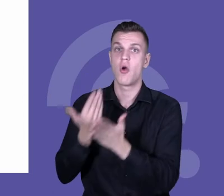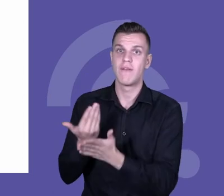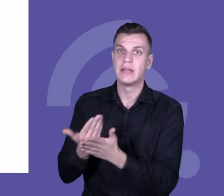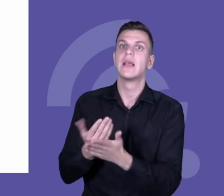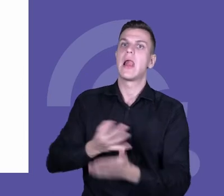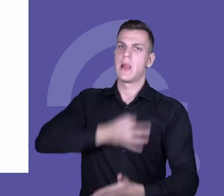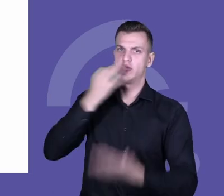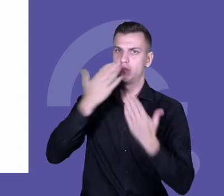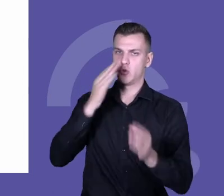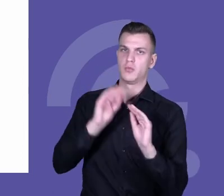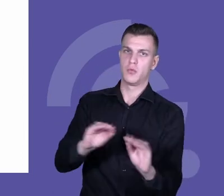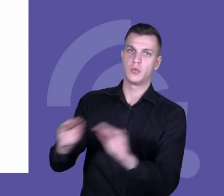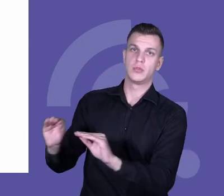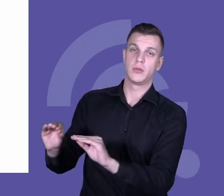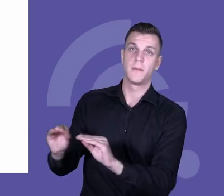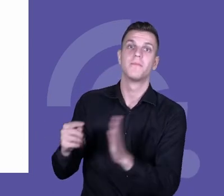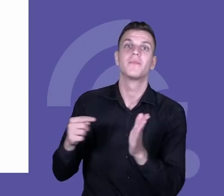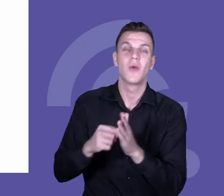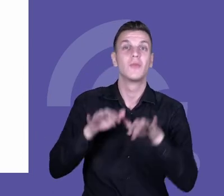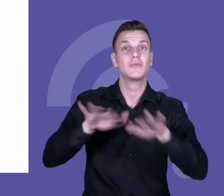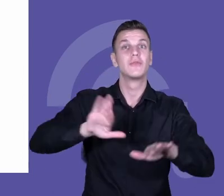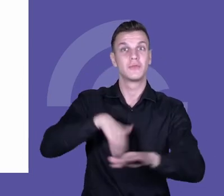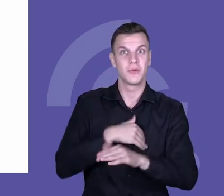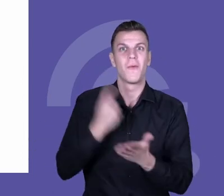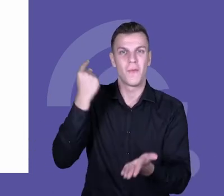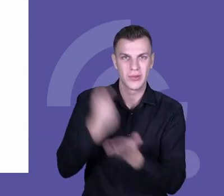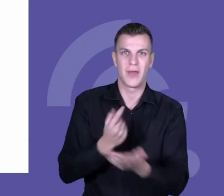rzeczywiście ta zmiana przestrzeni szła w tym kierunku. To, co jest bardzo